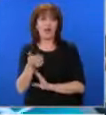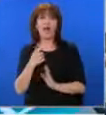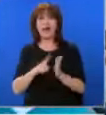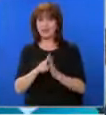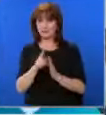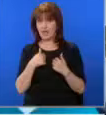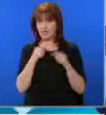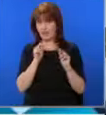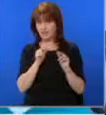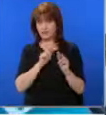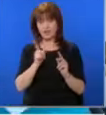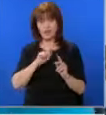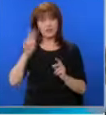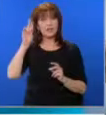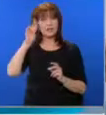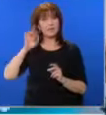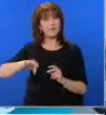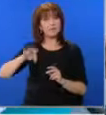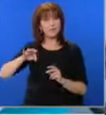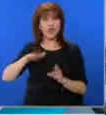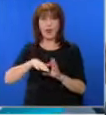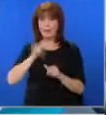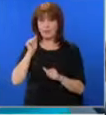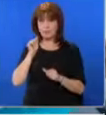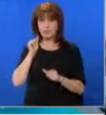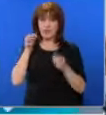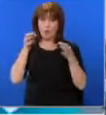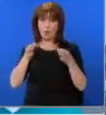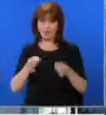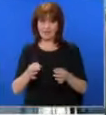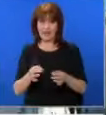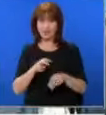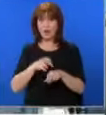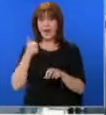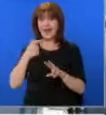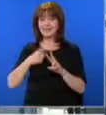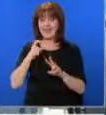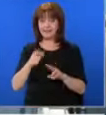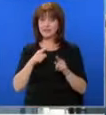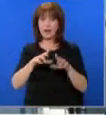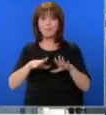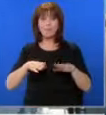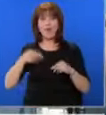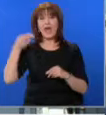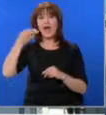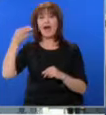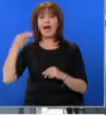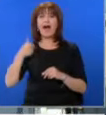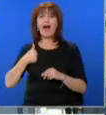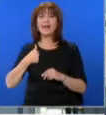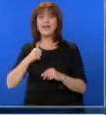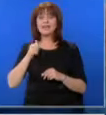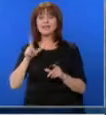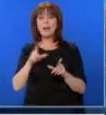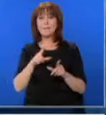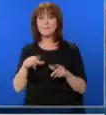аз казах част, няма да изпълнявам техни поръчки и напуснах. Напуснала съм официално ДАНС. Банкова пое агенция Митници в началото на март